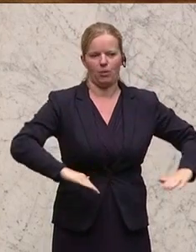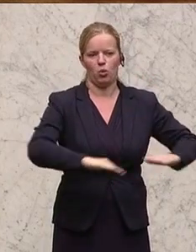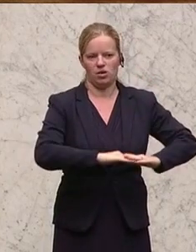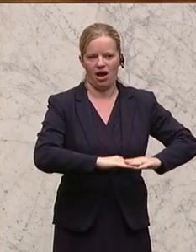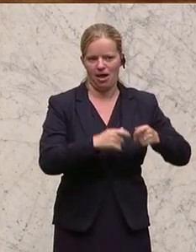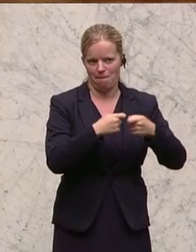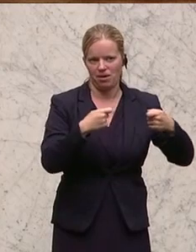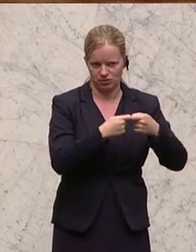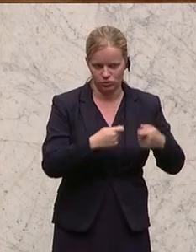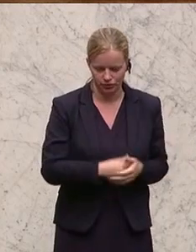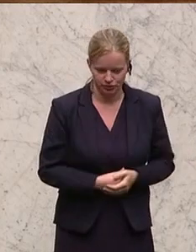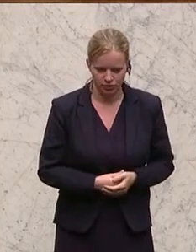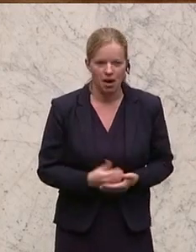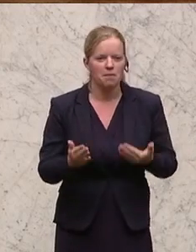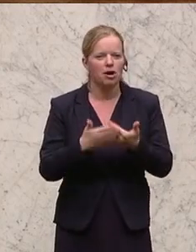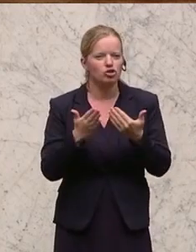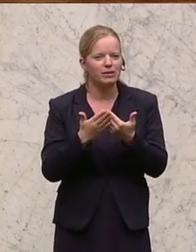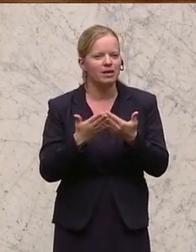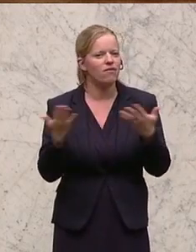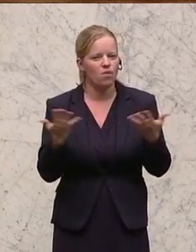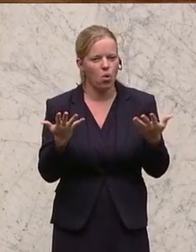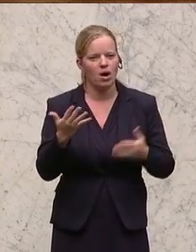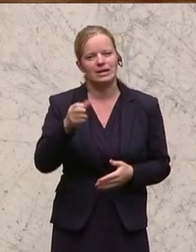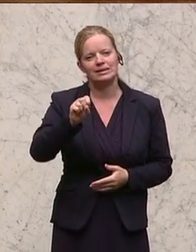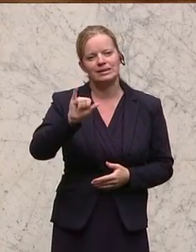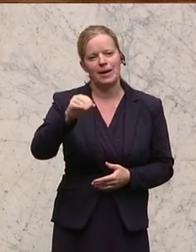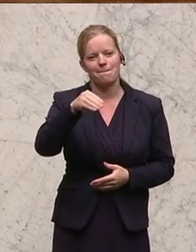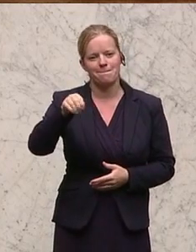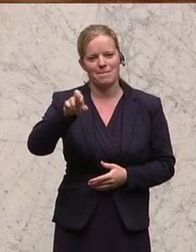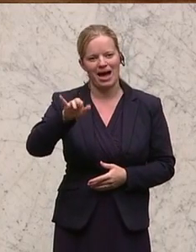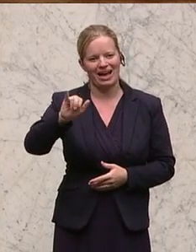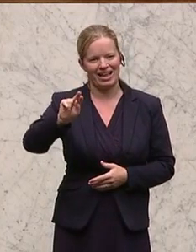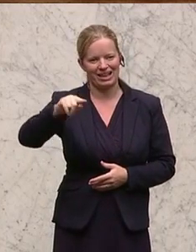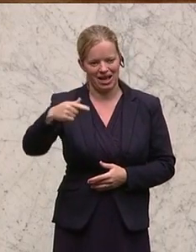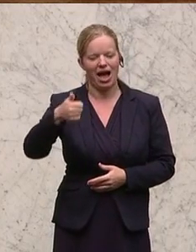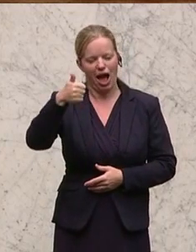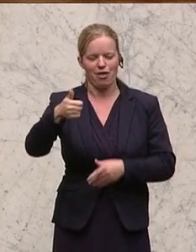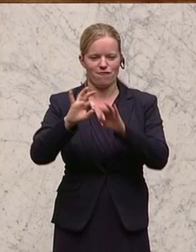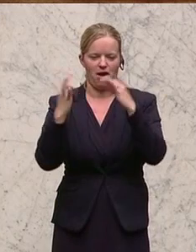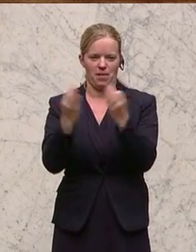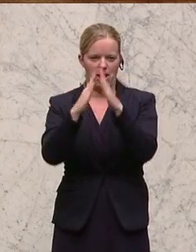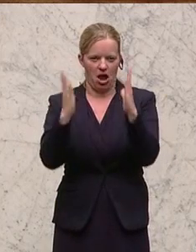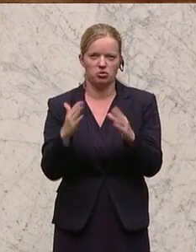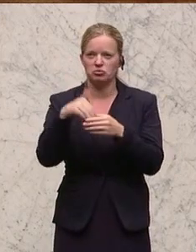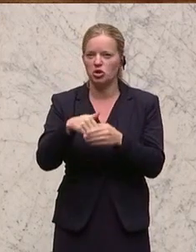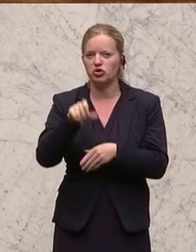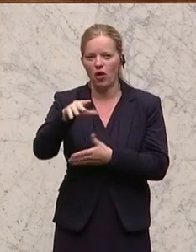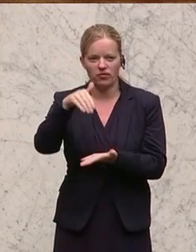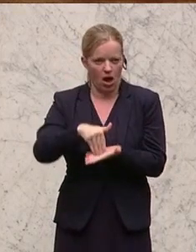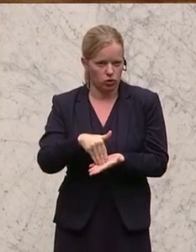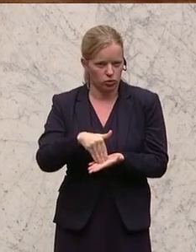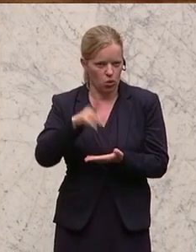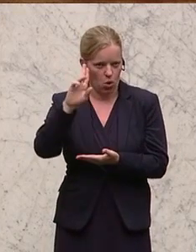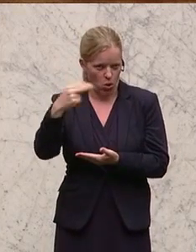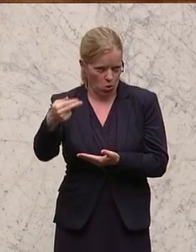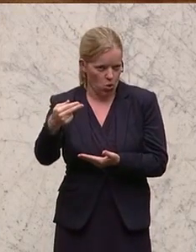Beispiel heraus, wie in Simmering ein Einfamilienhaus. Ein Einheitswert von 12.000 Euro, das bedeutet,